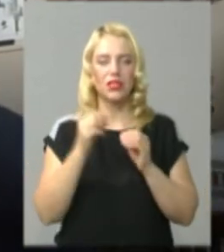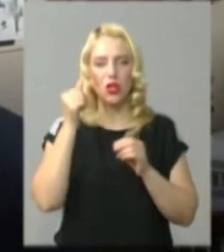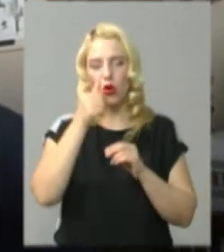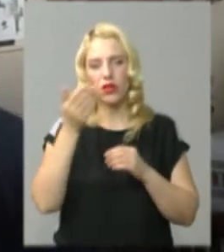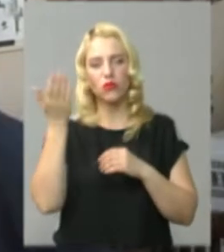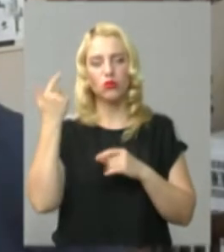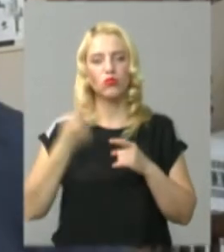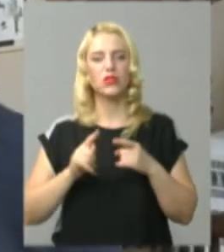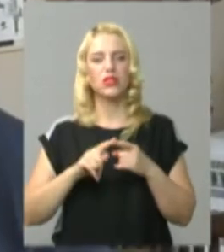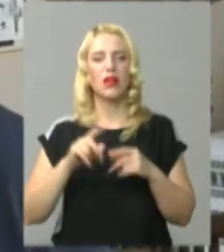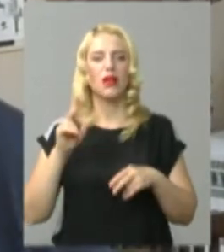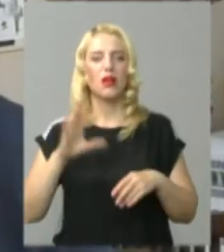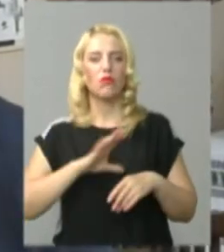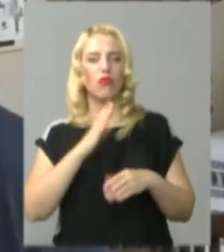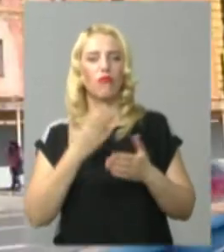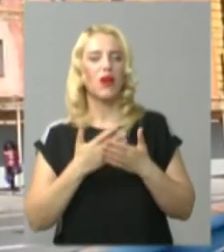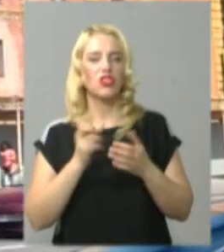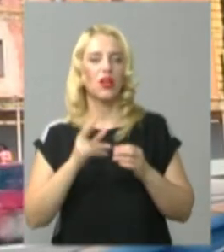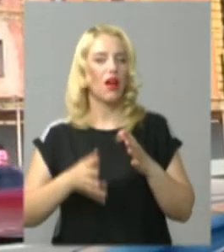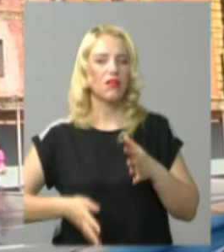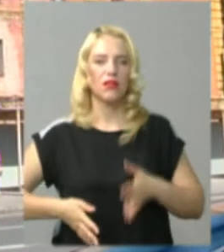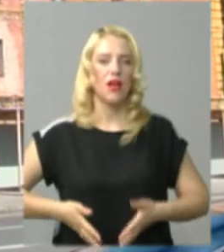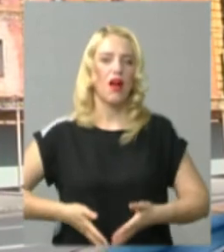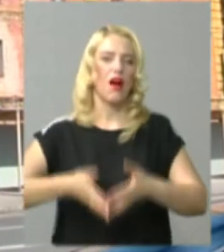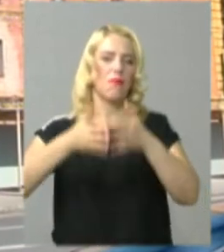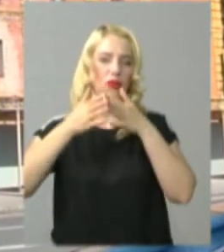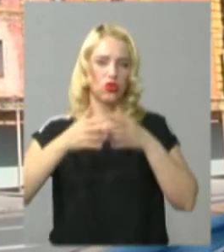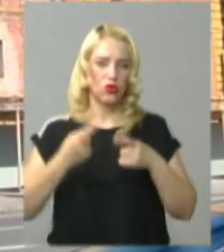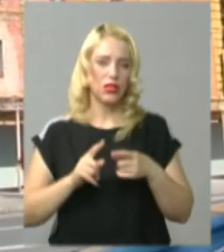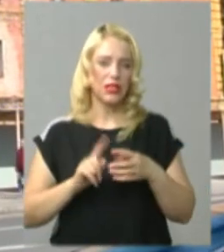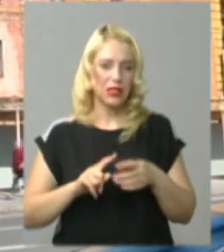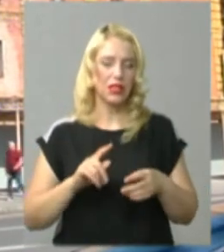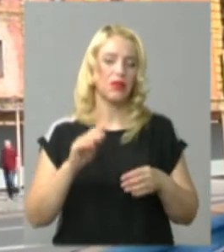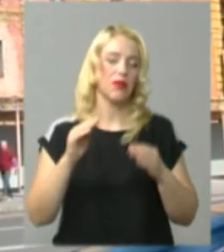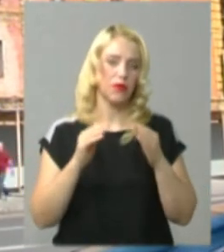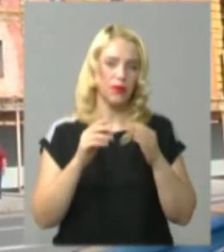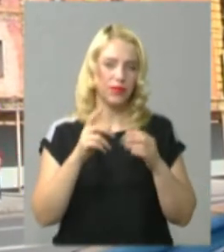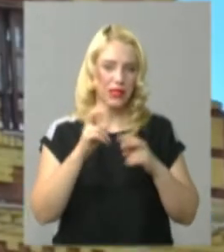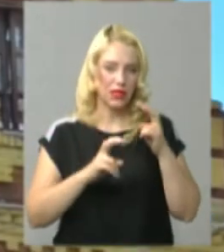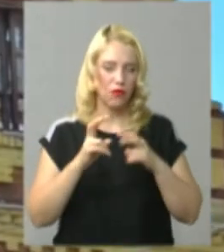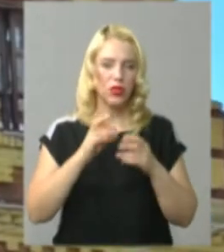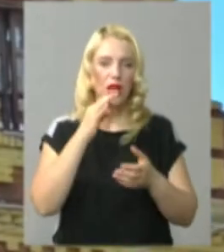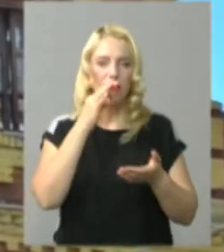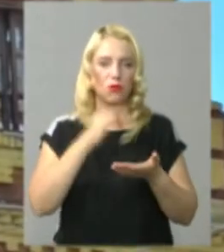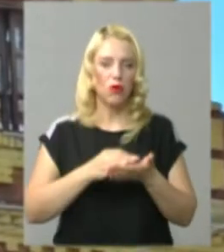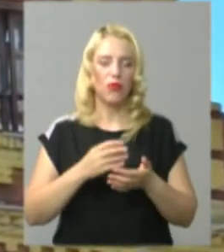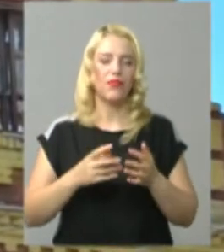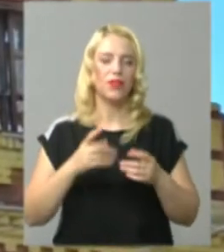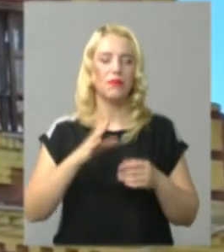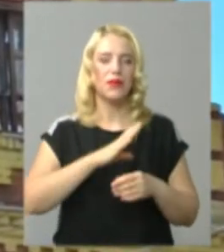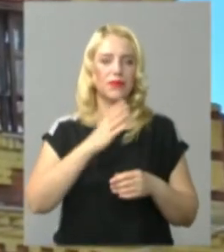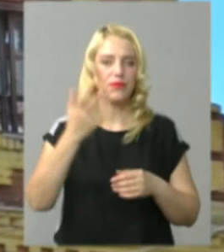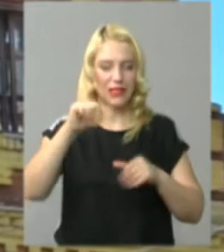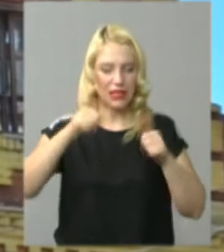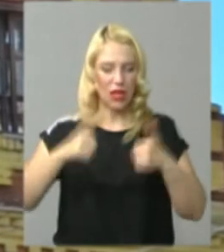– це майже хмарочос. За його словами, фасад солодового заводу повністю відповідав тодішньому стилю міста – червона цегла без